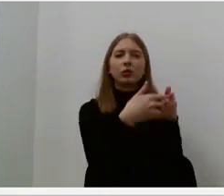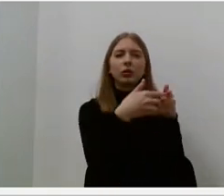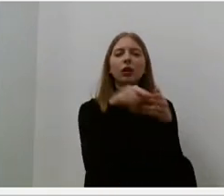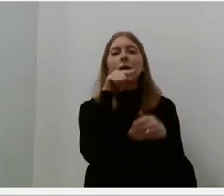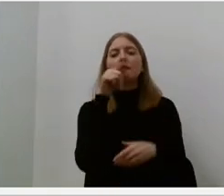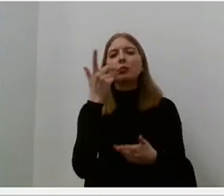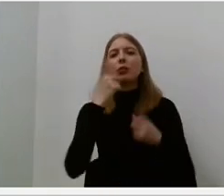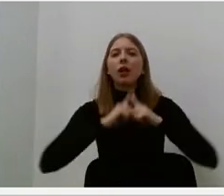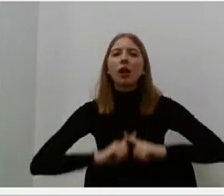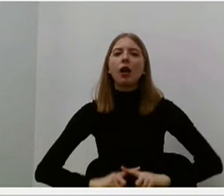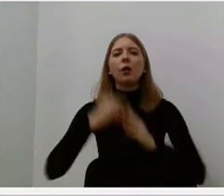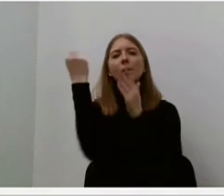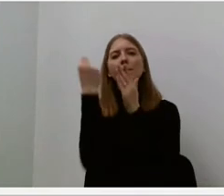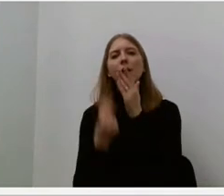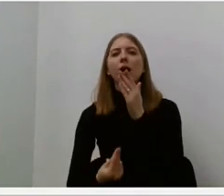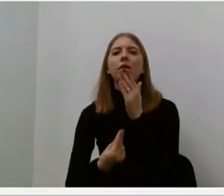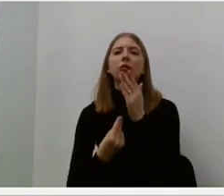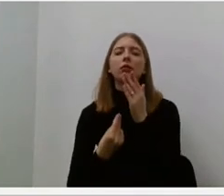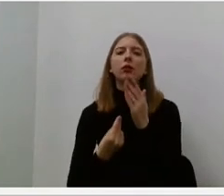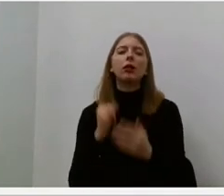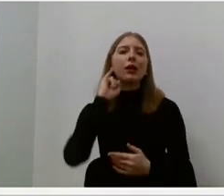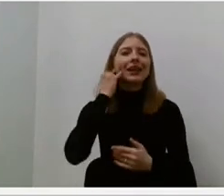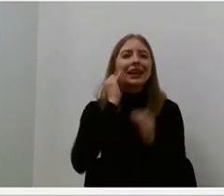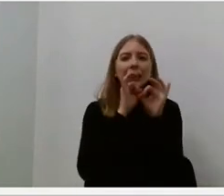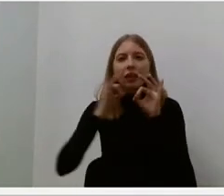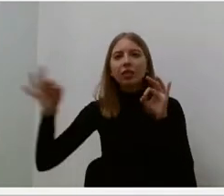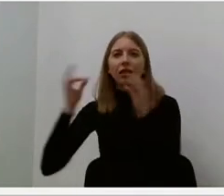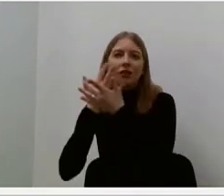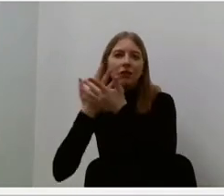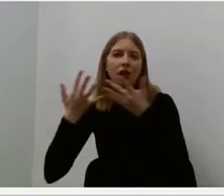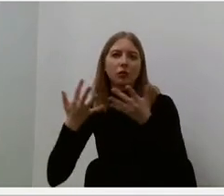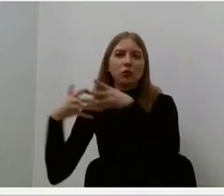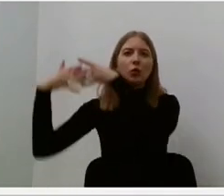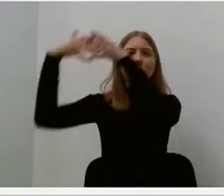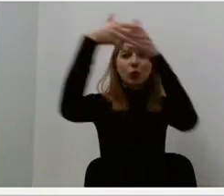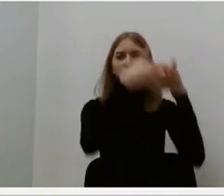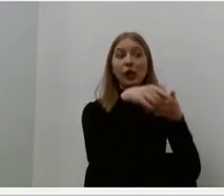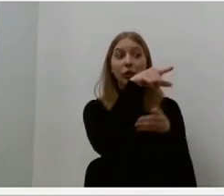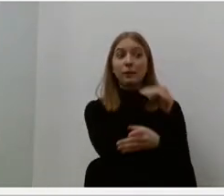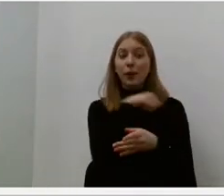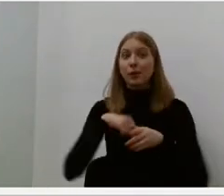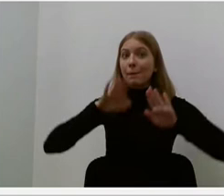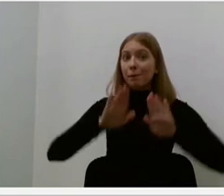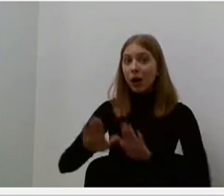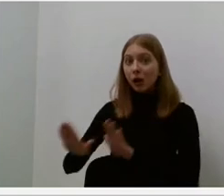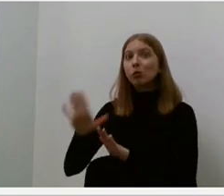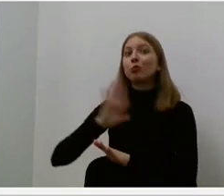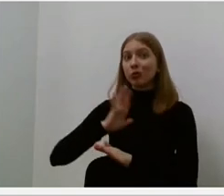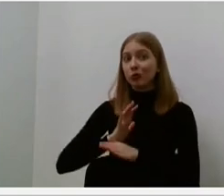kūriniu siuntė. Gintaros iš ko jį buvo surengus ir netgi paroda. Taip pat Marija turėjo